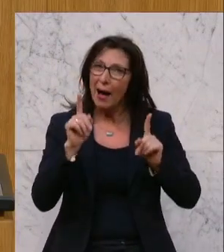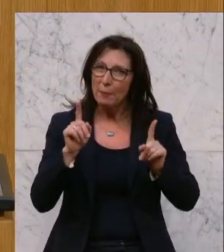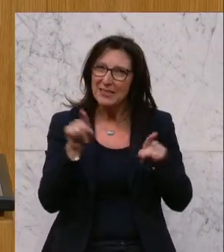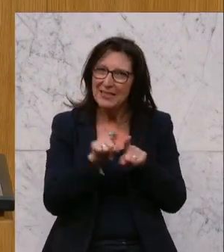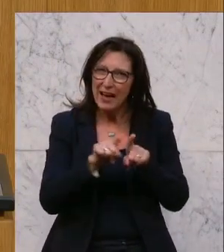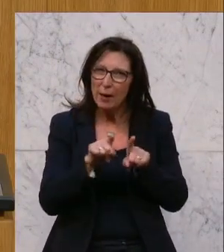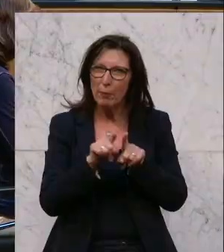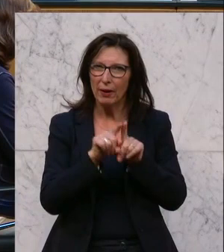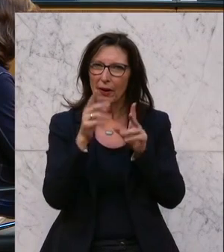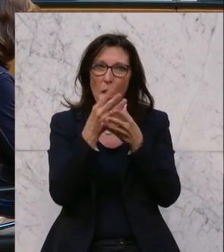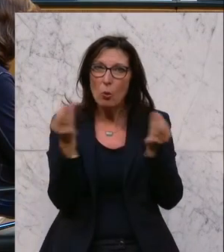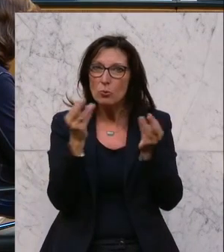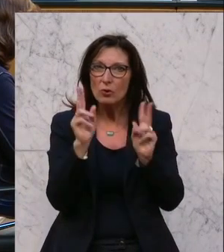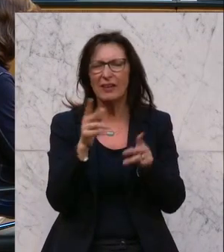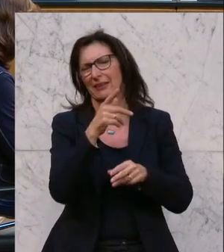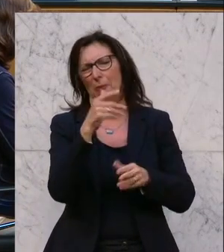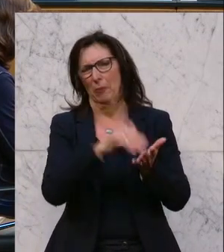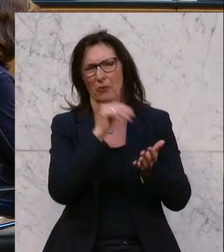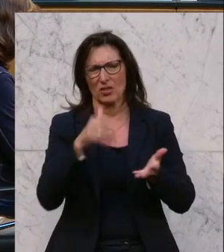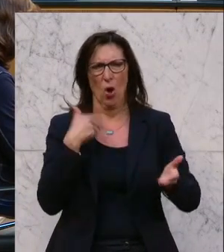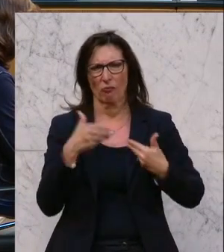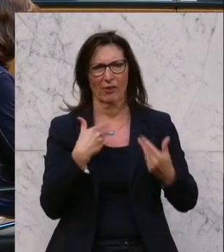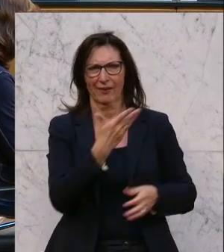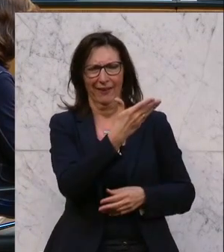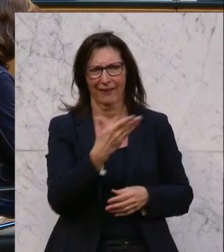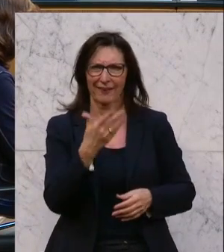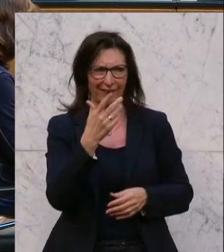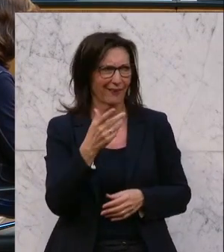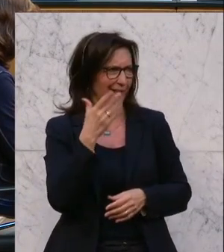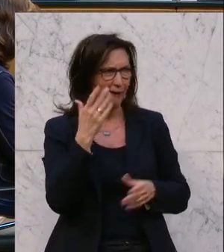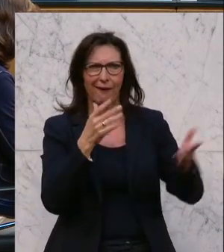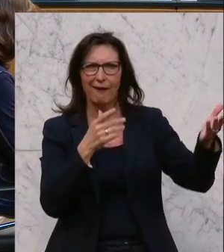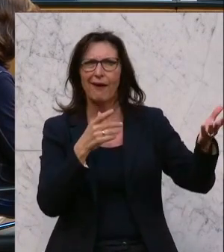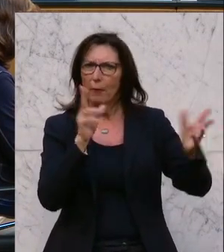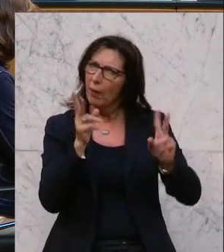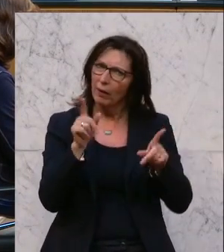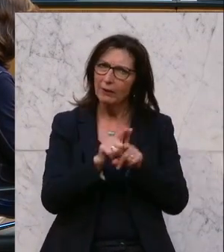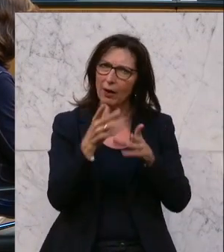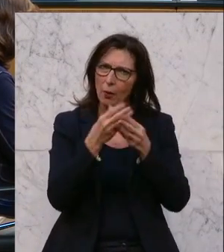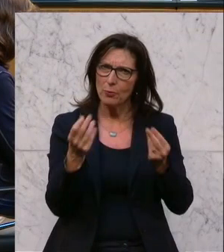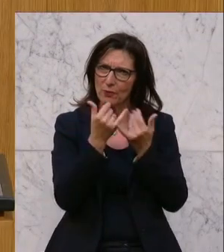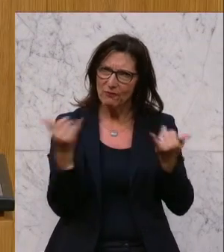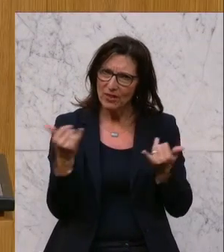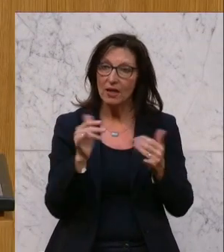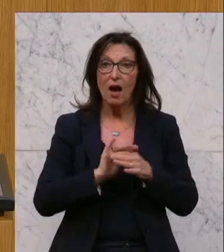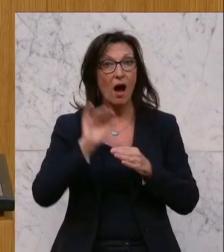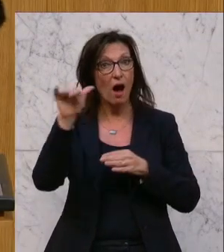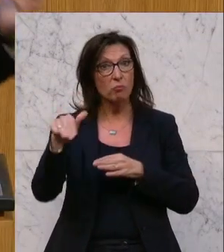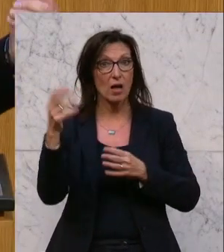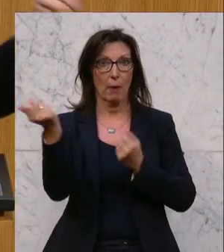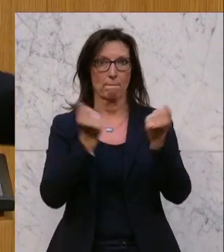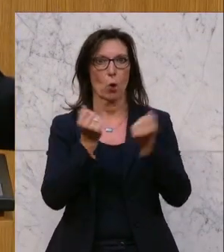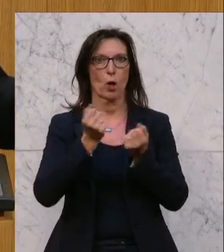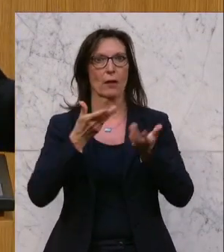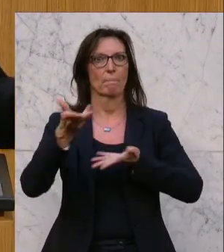gleiche natürlich auch lösen, Kollege, seid so aufgeregt, Kuga, die man könnte das natürlich auch lösen mit externe politische